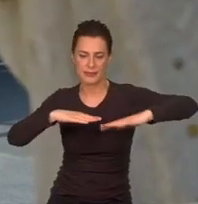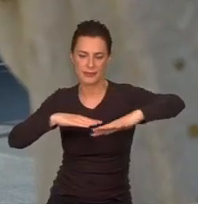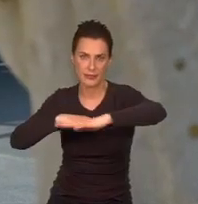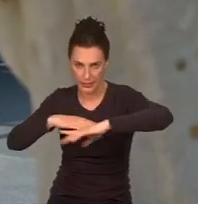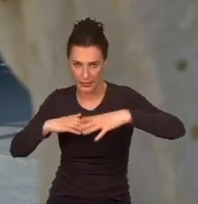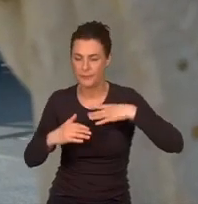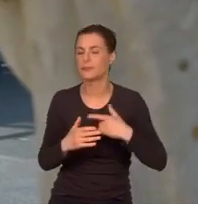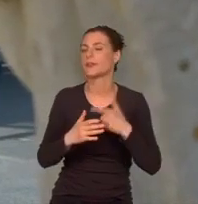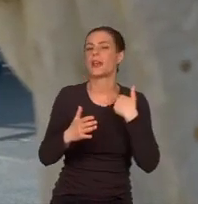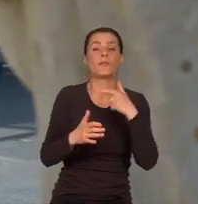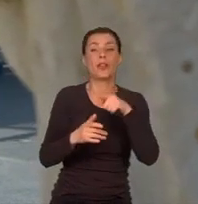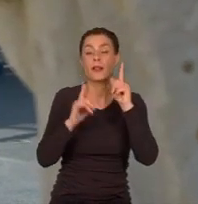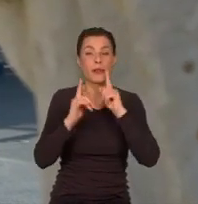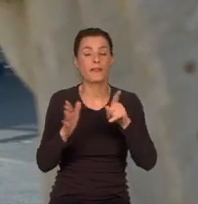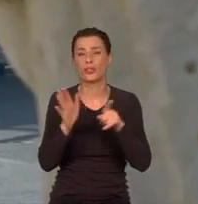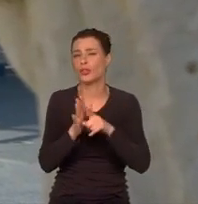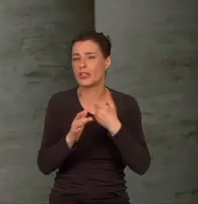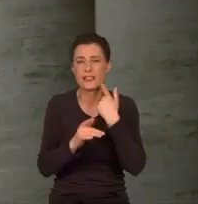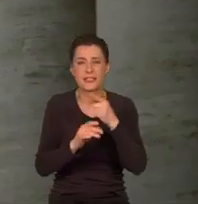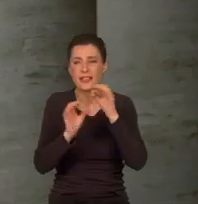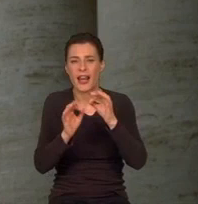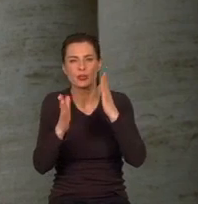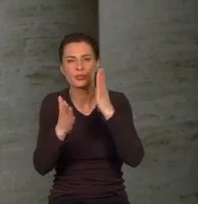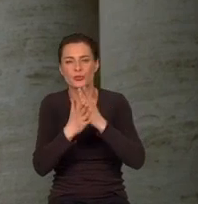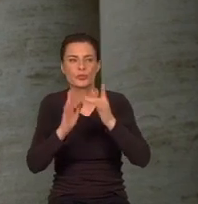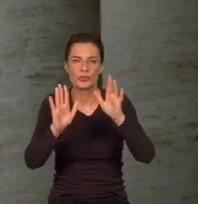w historii architektury Watykanu jest znacznie ciszej.